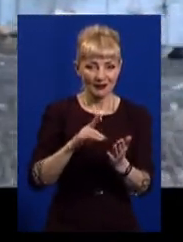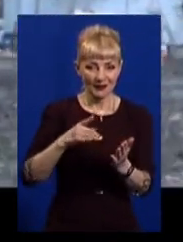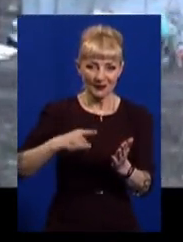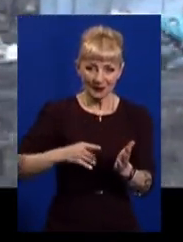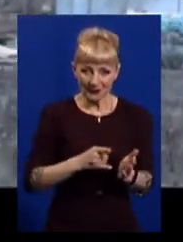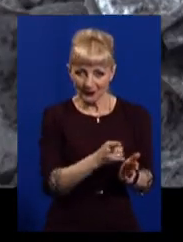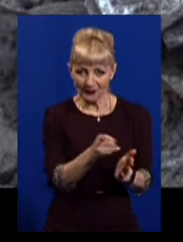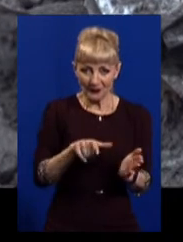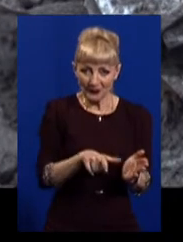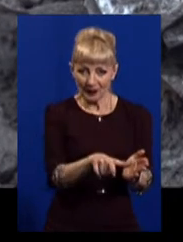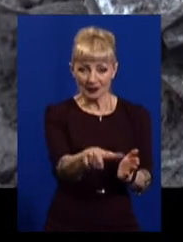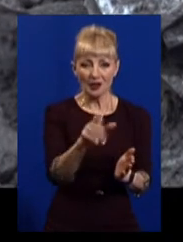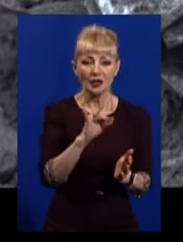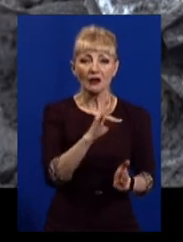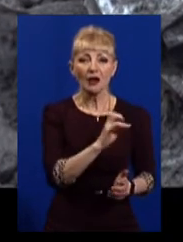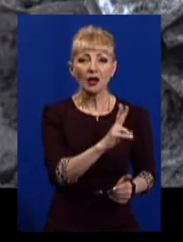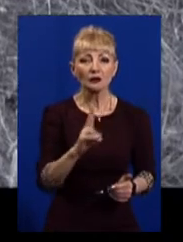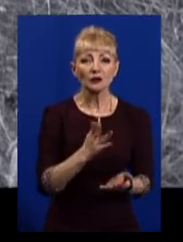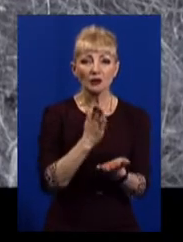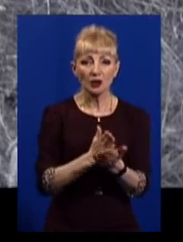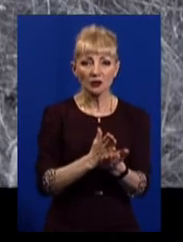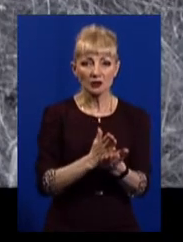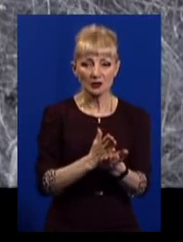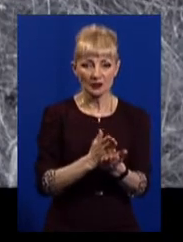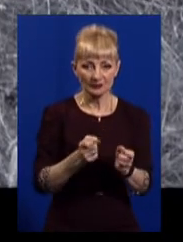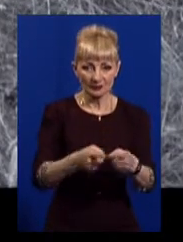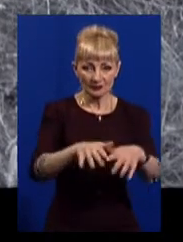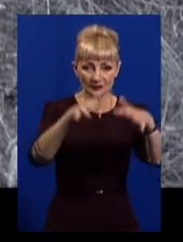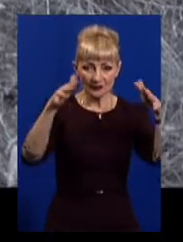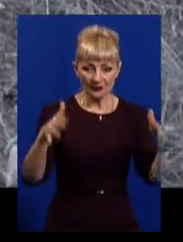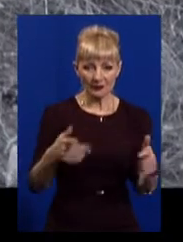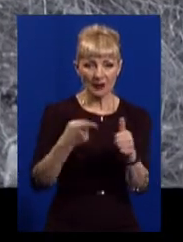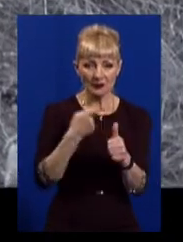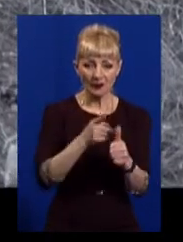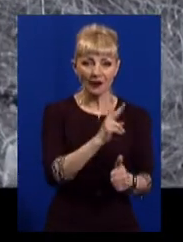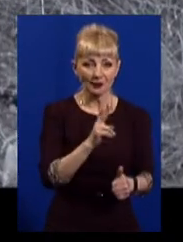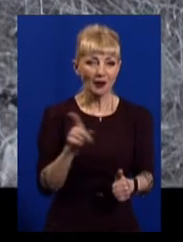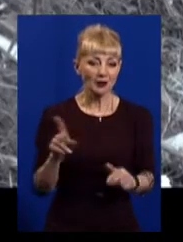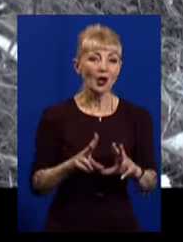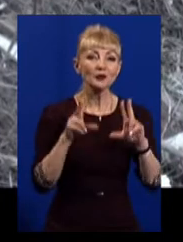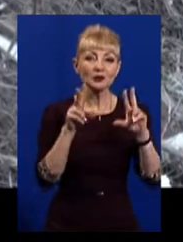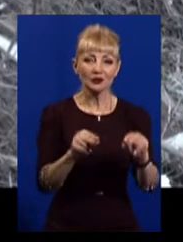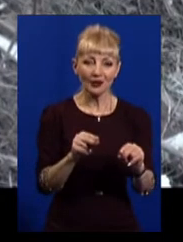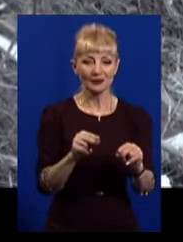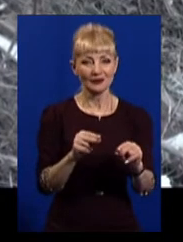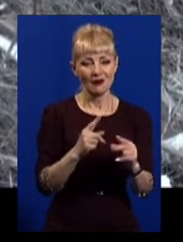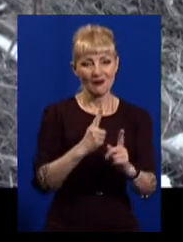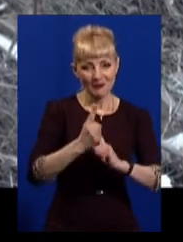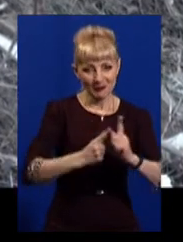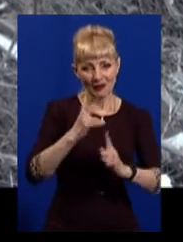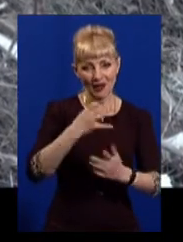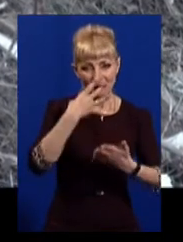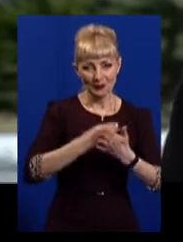на якій знаходяться відходи, на іменування яких вони обіцяють утилізовувати на своєму